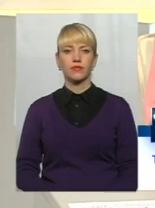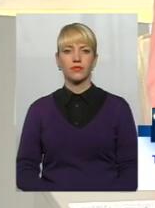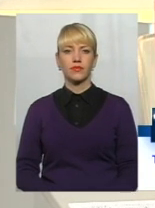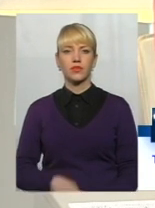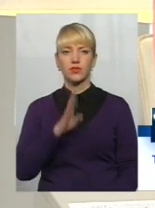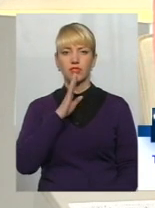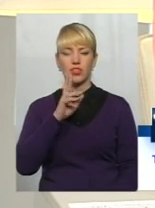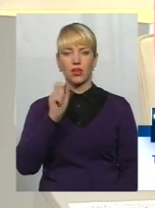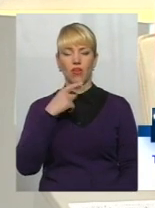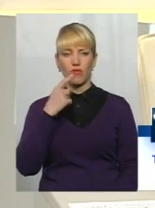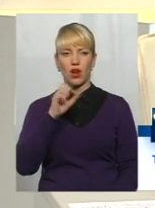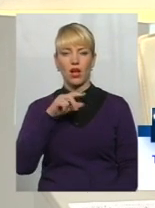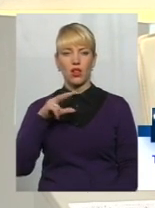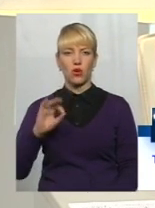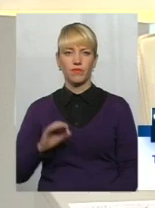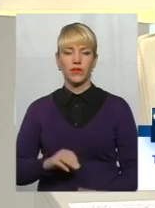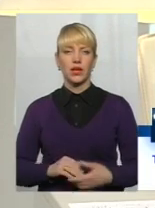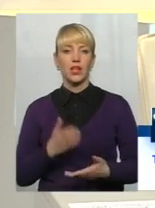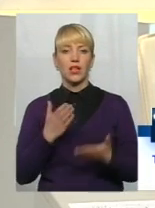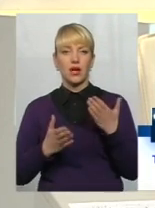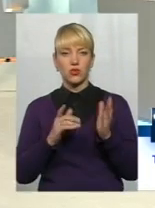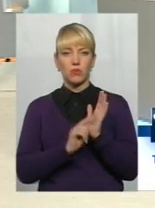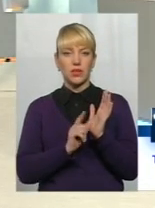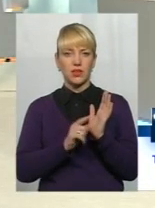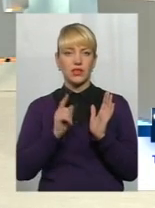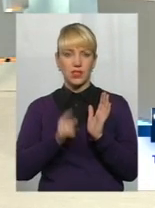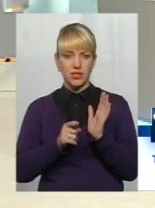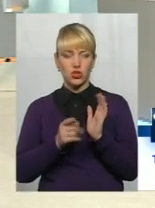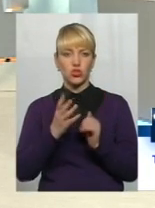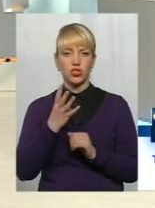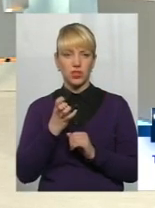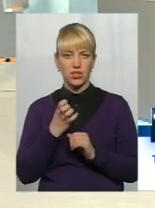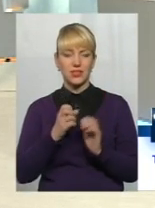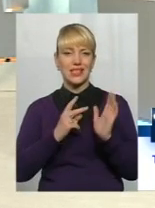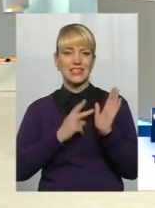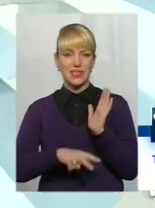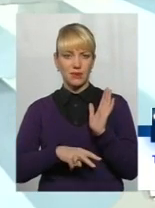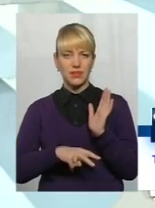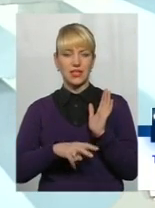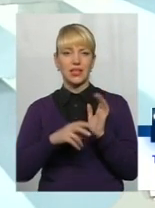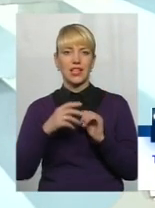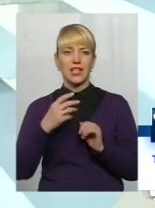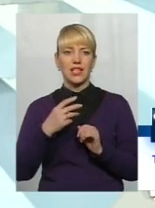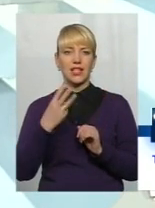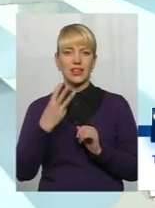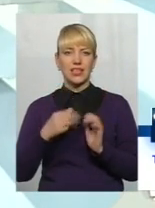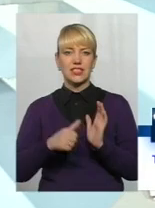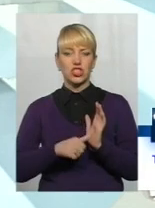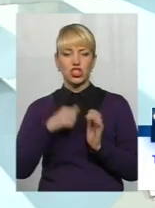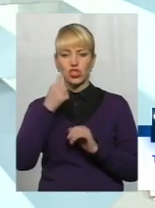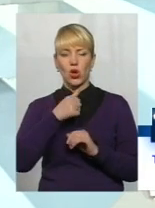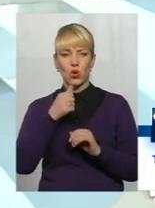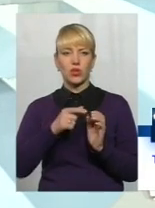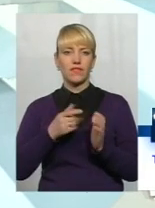Говорите? Алло. Ми вас чуємо говорити. Якщо пенсія 1470 і 36 років стажу, то